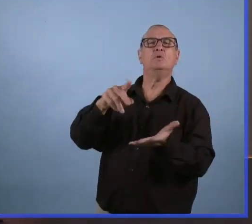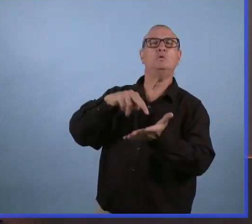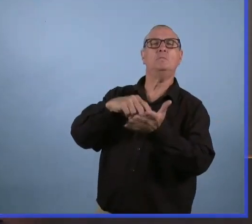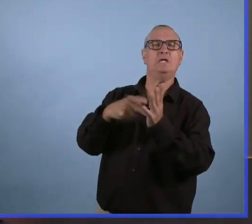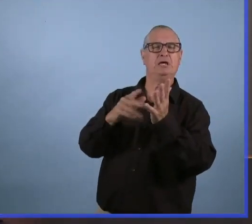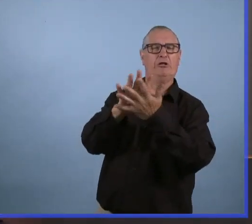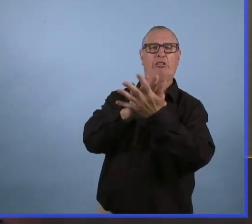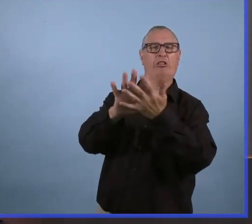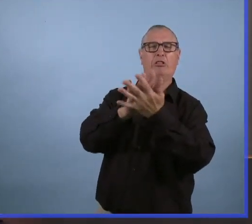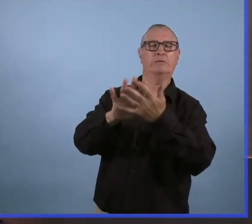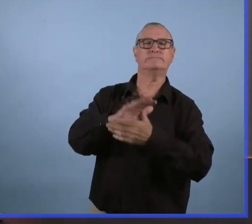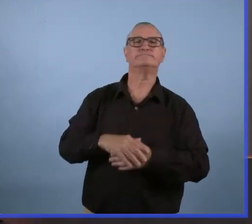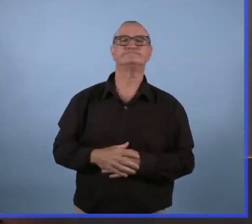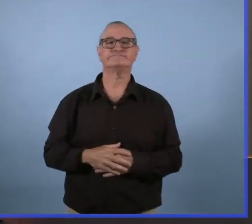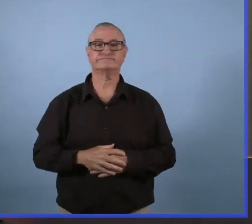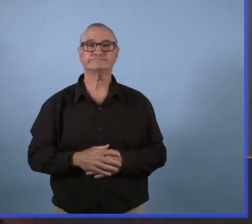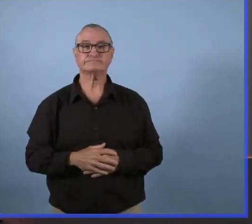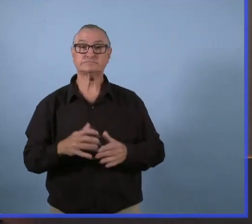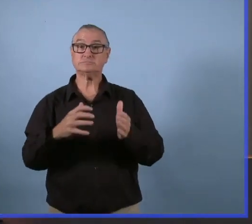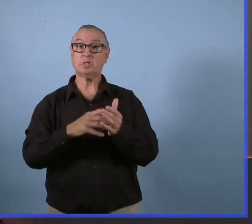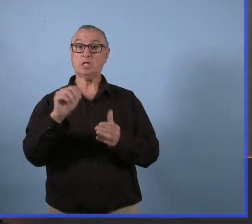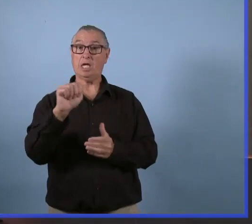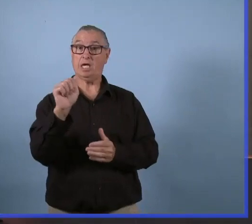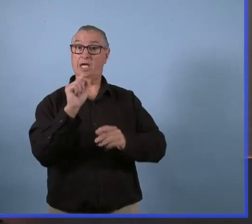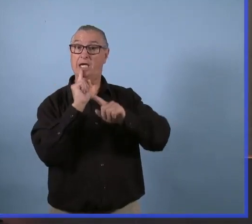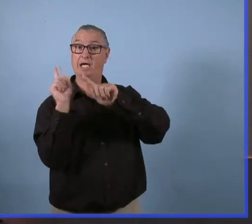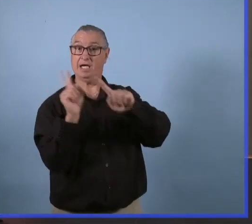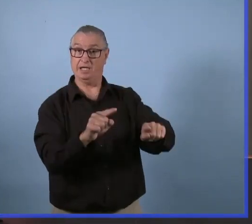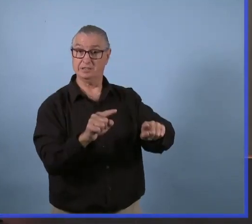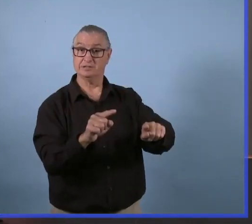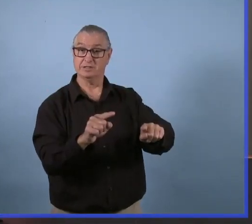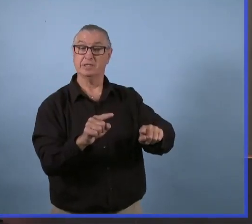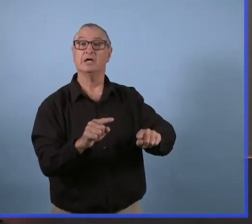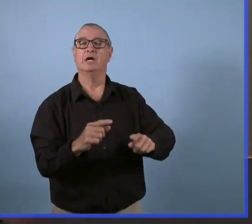J'en ai déjà parlé, on va prendre en considération tous ces renseignements.